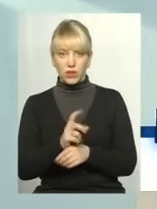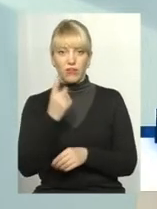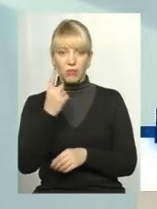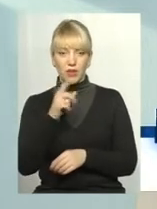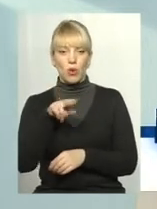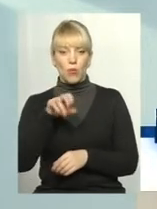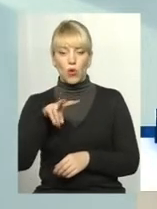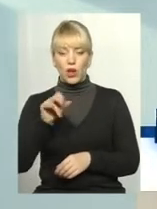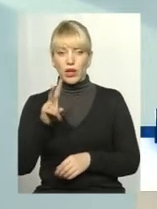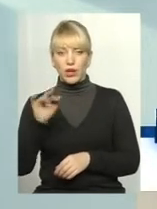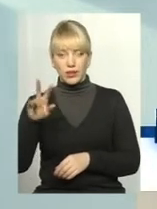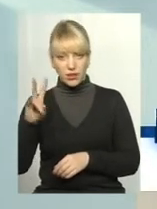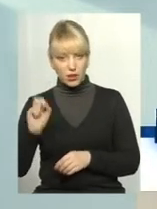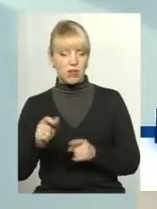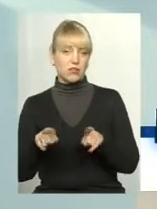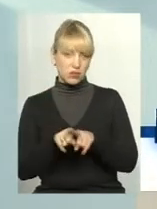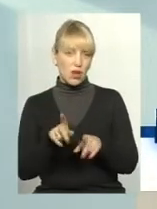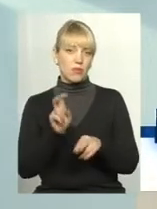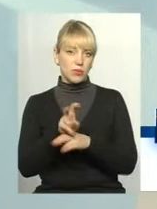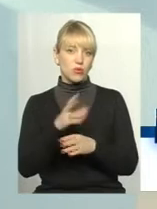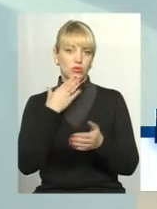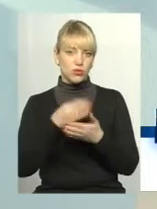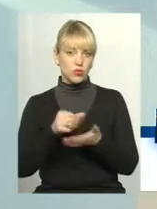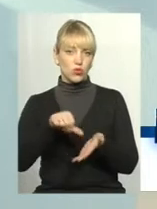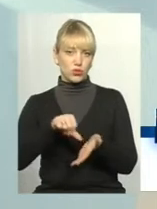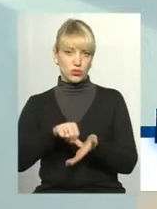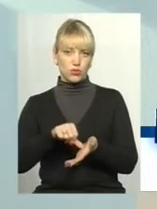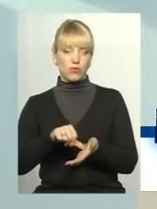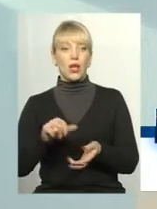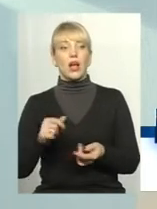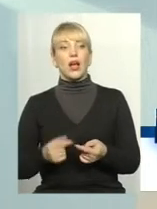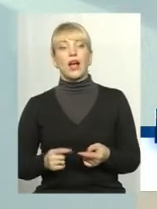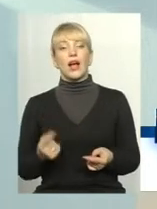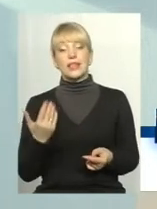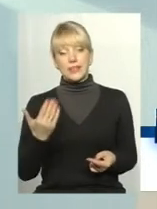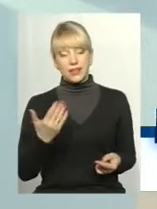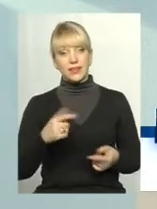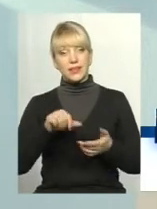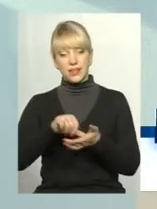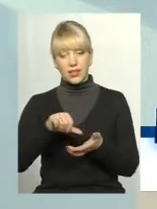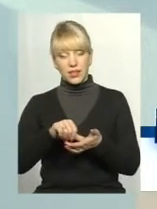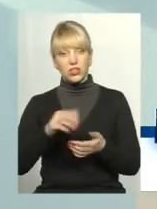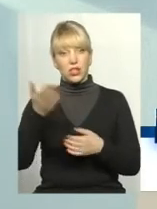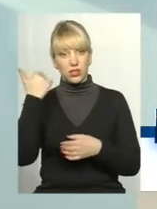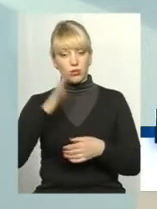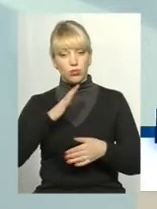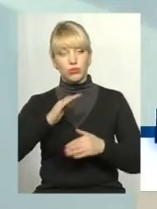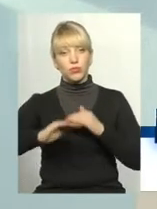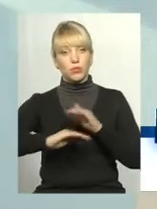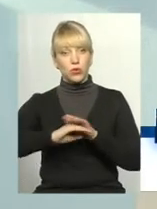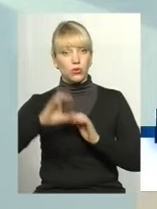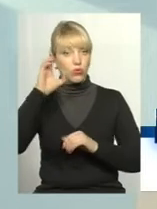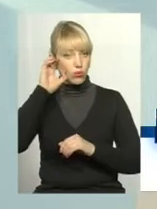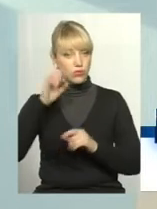поліклініку, так вона в першу поліклініку і прийде до свого дільничого лікаря. Єдине, що цей дільничий лікар, якщо раніше він підпорядковувався адміністрації